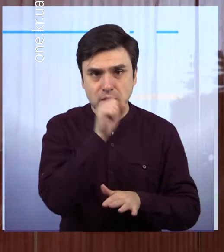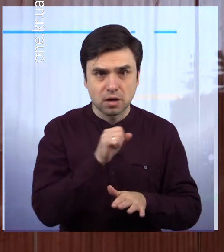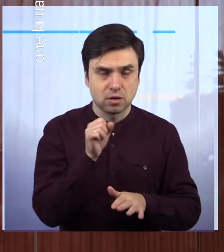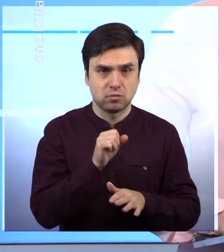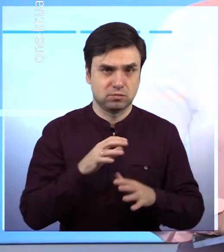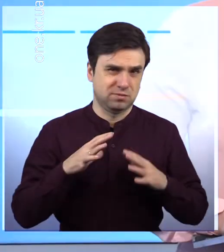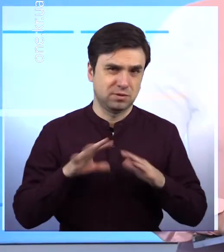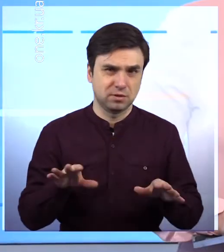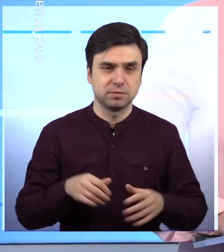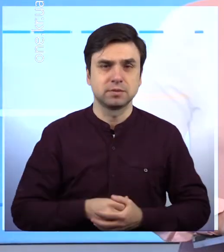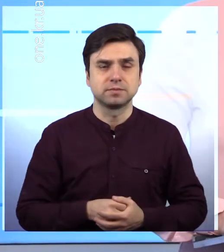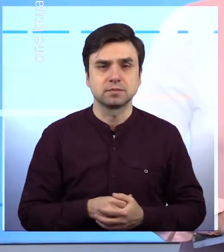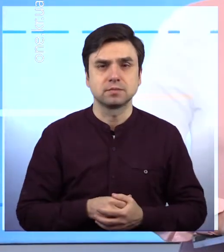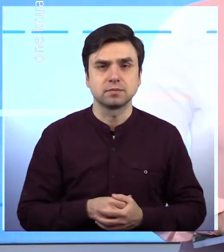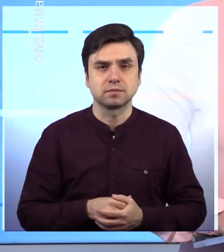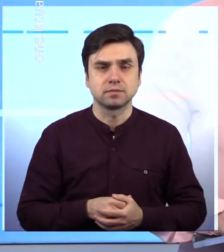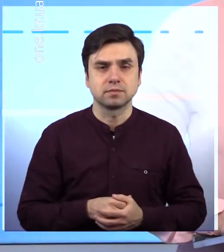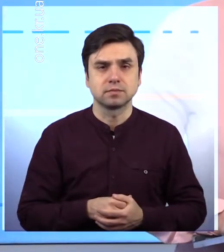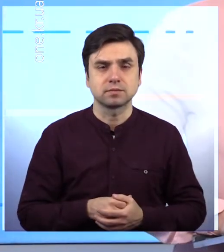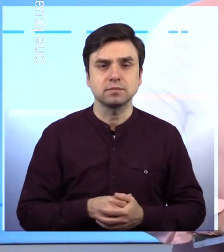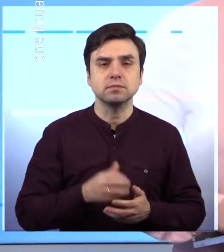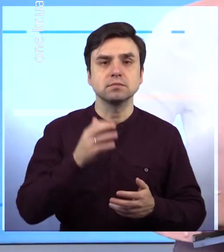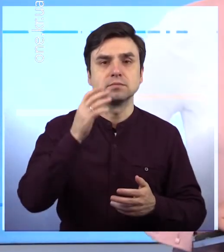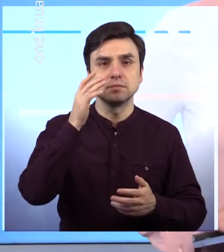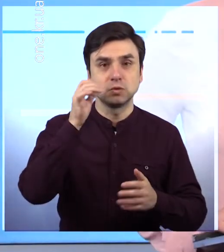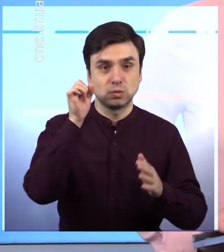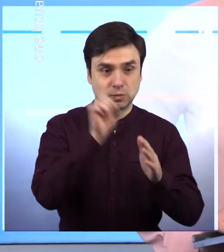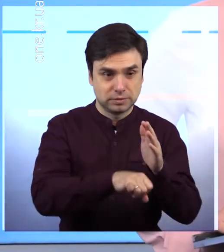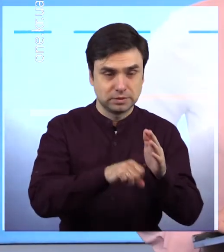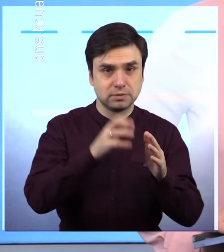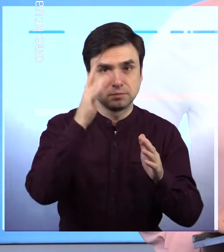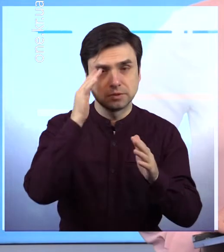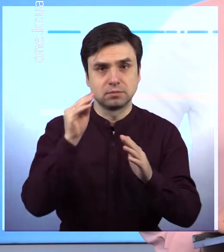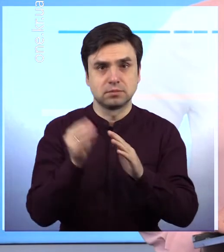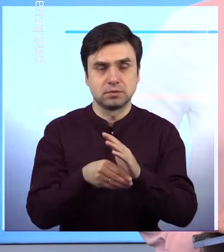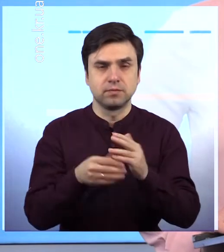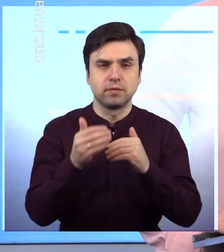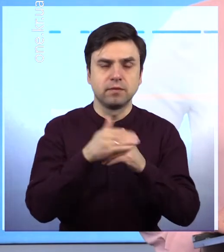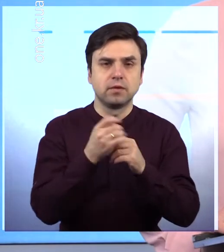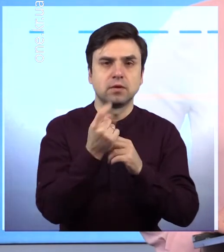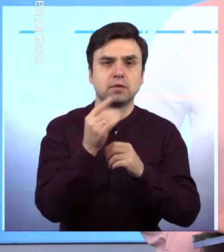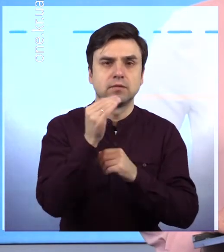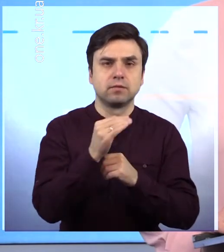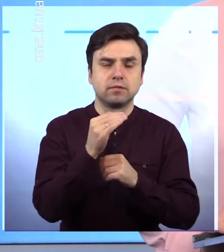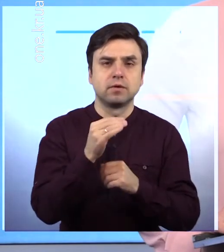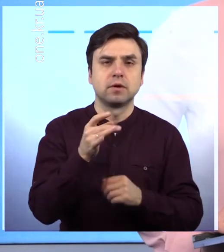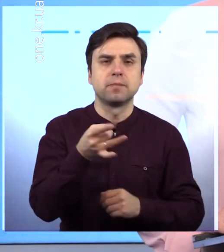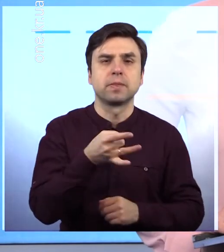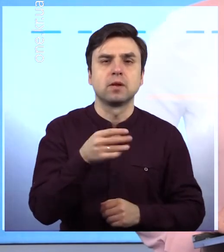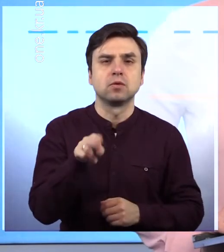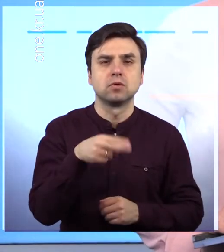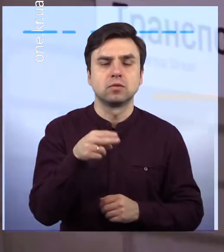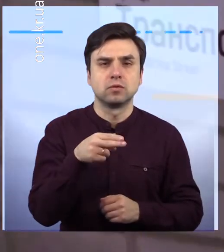обсязі. Намагалася приховати вбивство. Надвечір 11 лютого у Довгинцевському районі очевидці